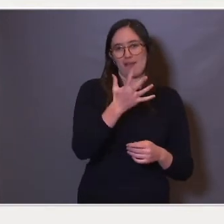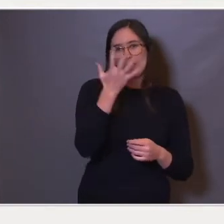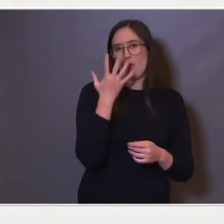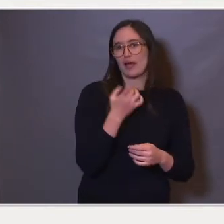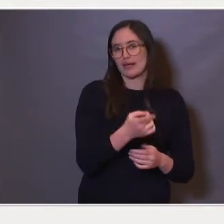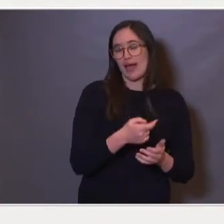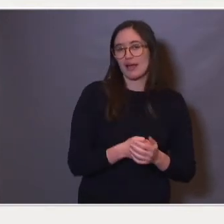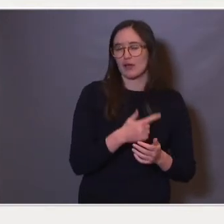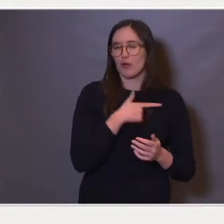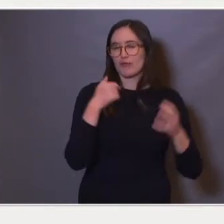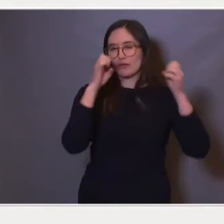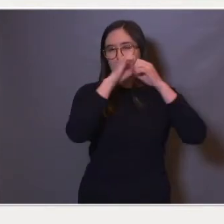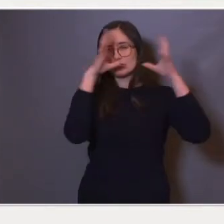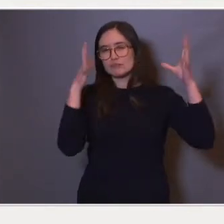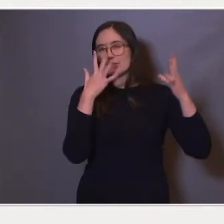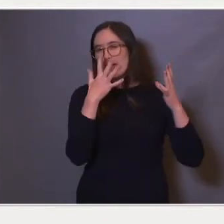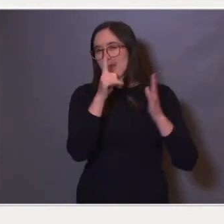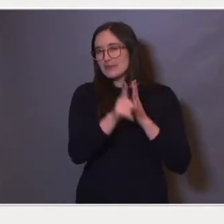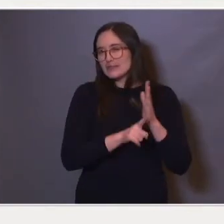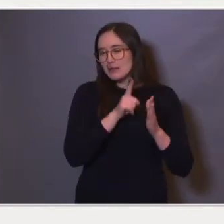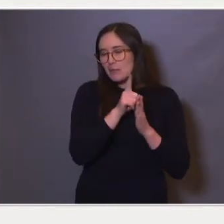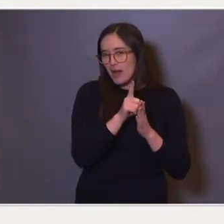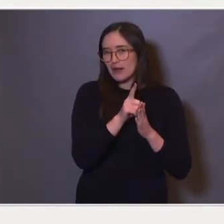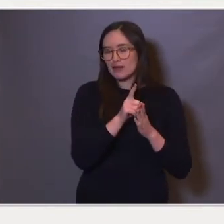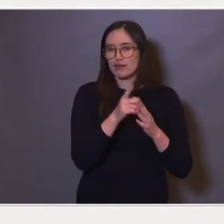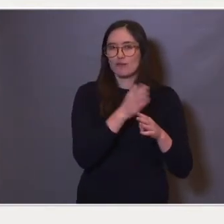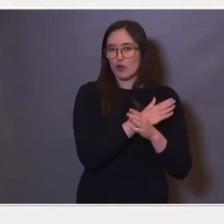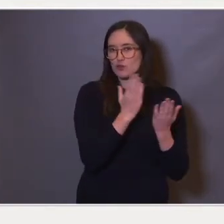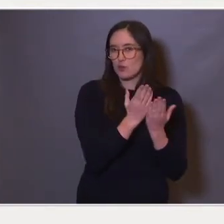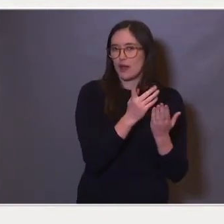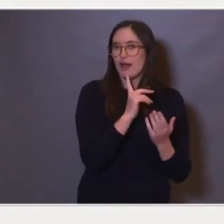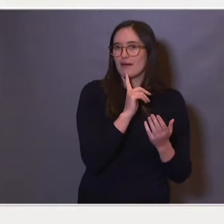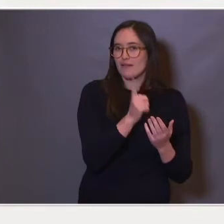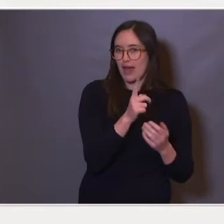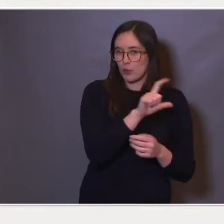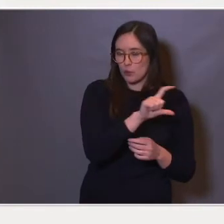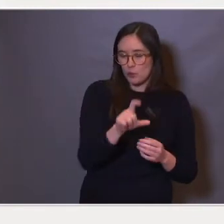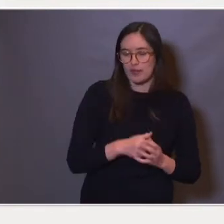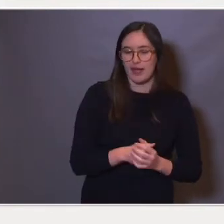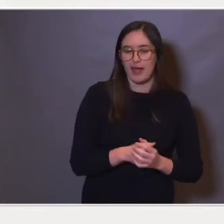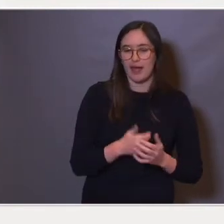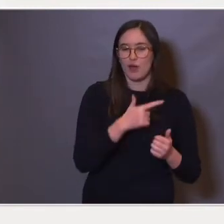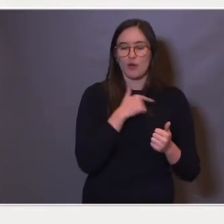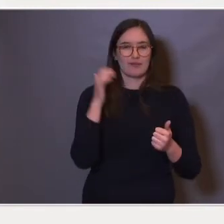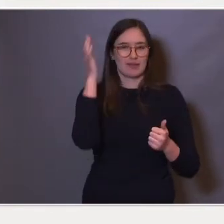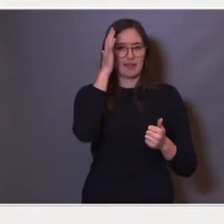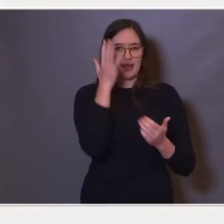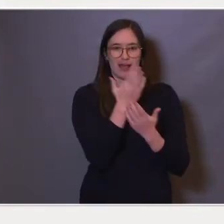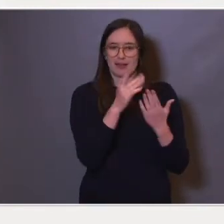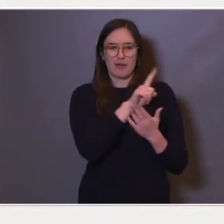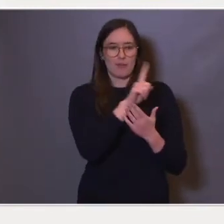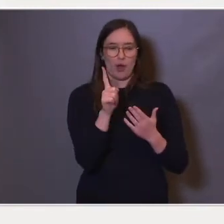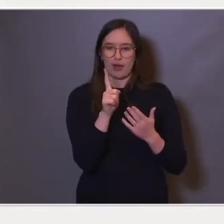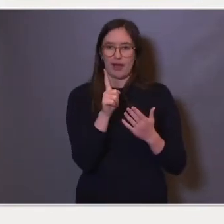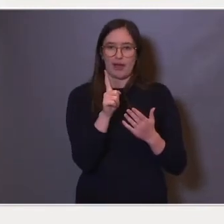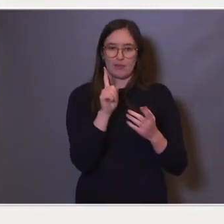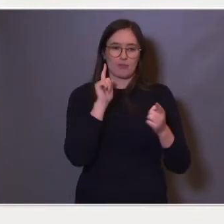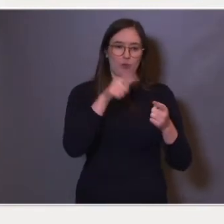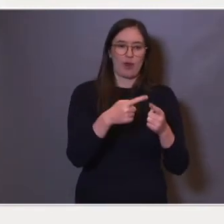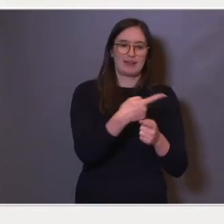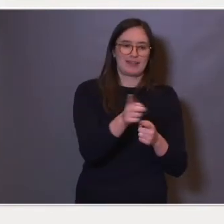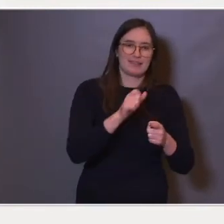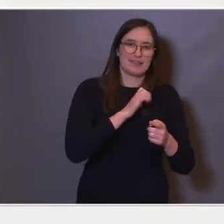tenker vi oss fem timer førskole i uken. Vi tenker oss at det skal være, ikke bare for de som går i barnehage,